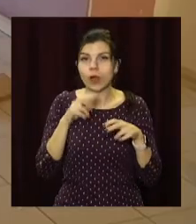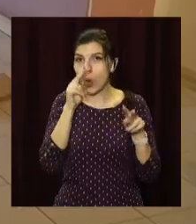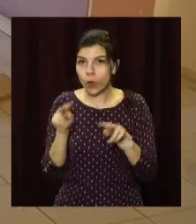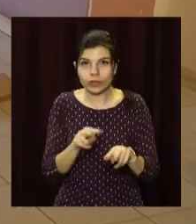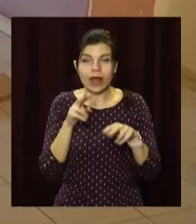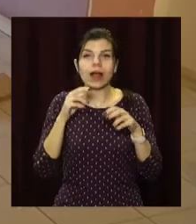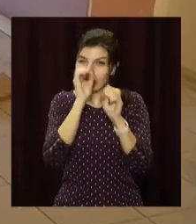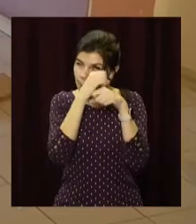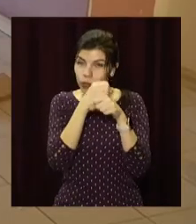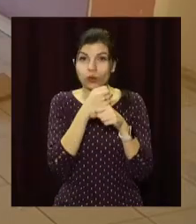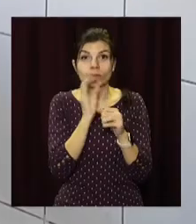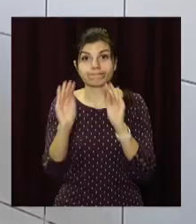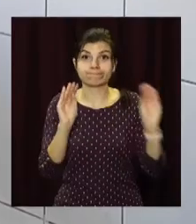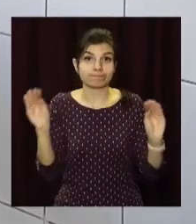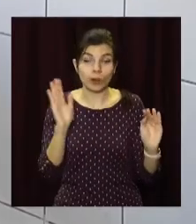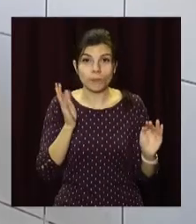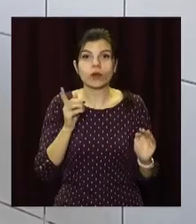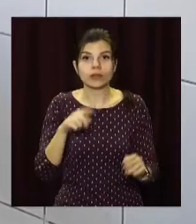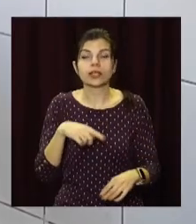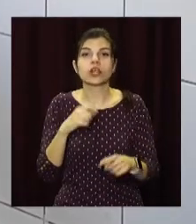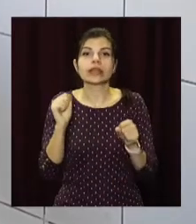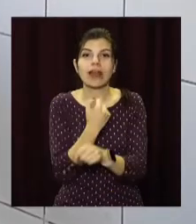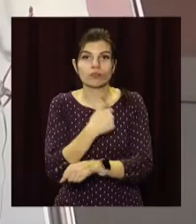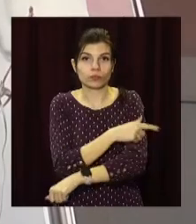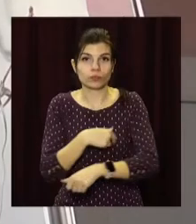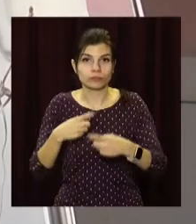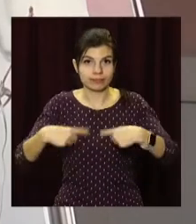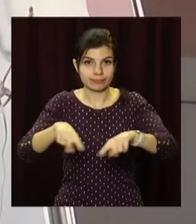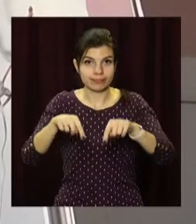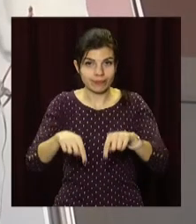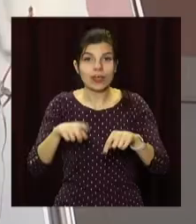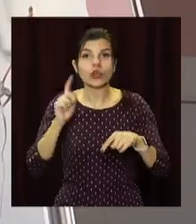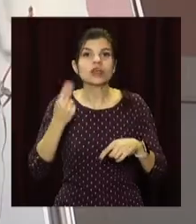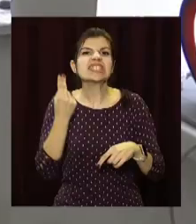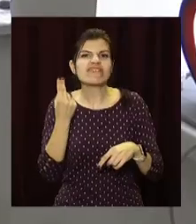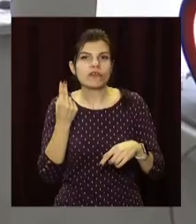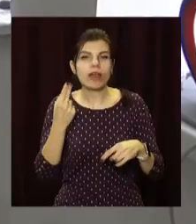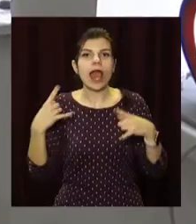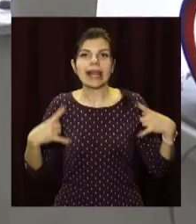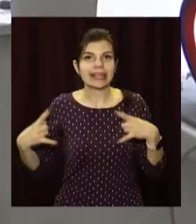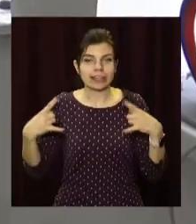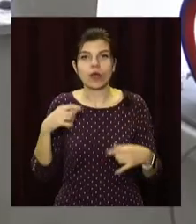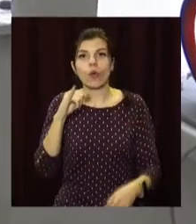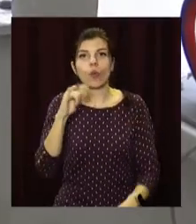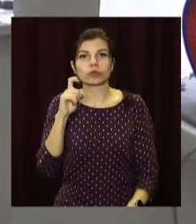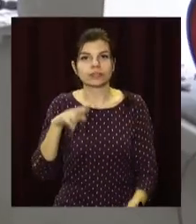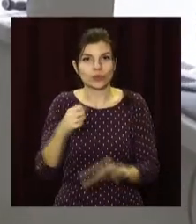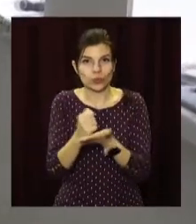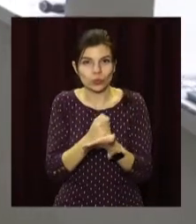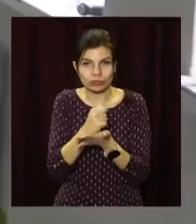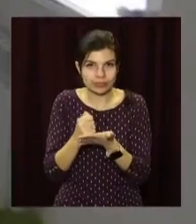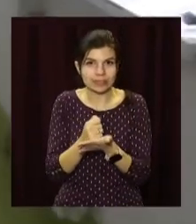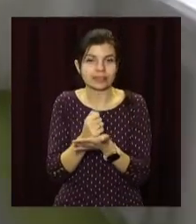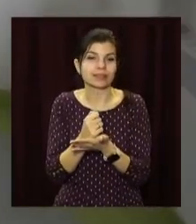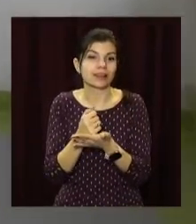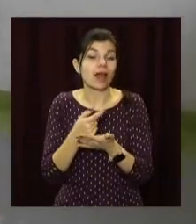лікарів, лабораторія, а також травмпункт. А ще встановлять сучасний цифровий рентген, апарати УЗД та ЕКГ. Медики кажуть,